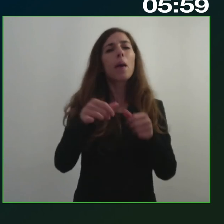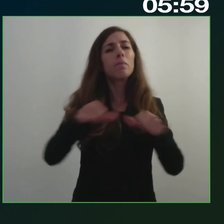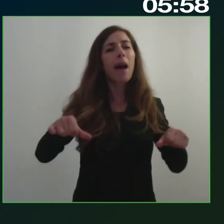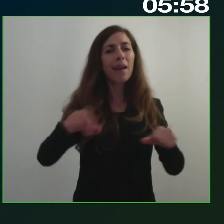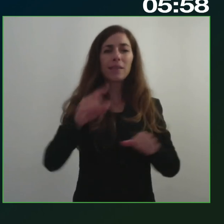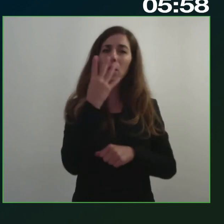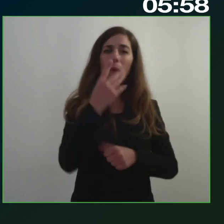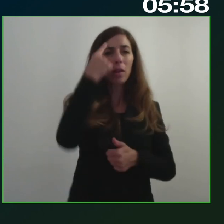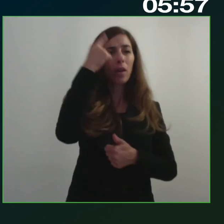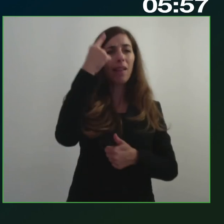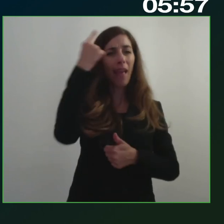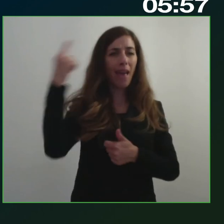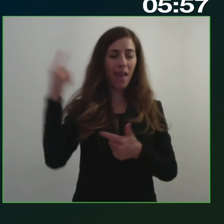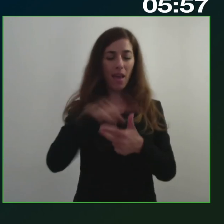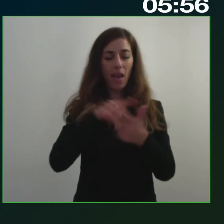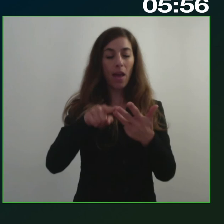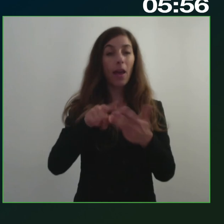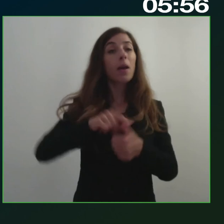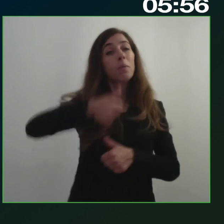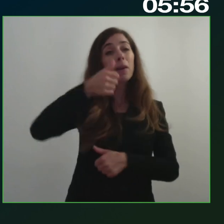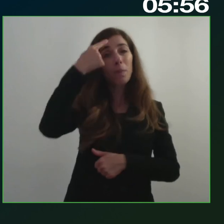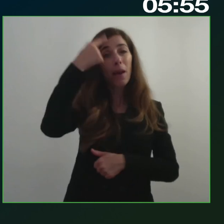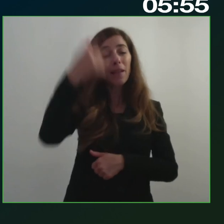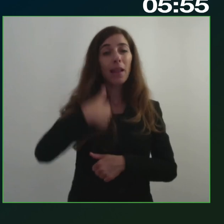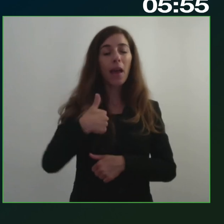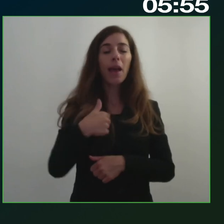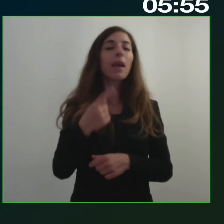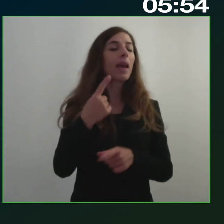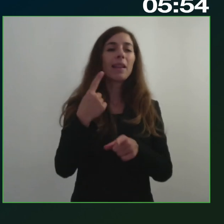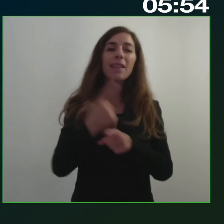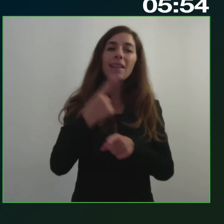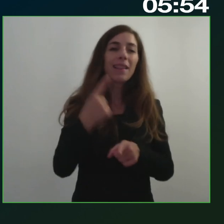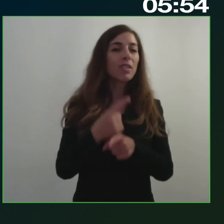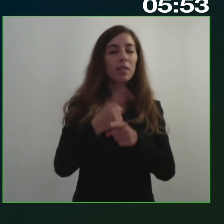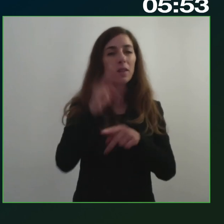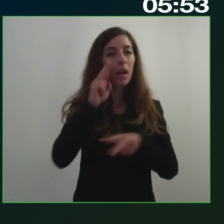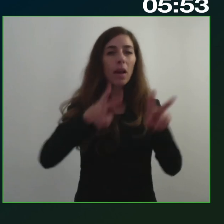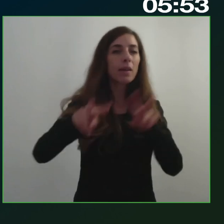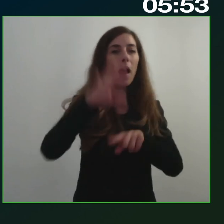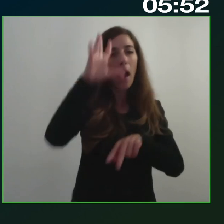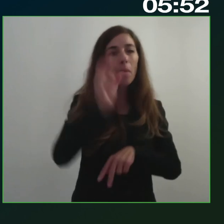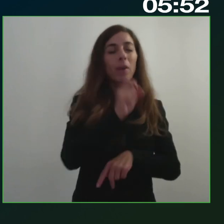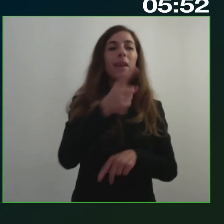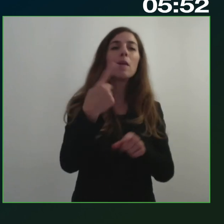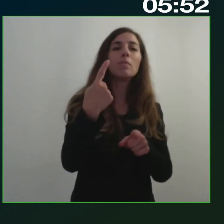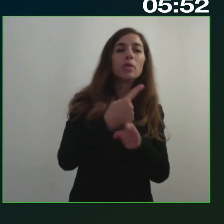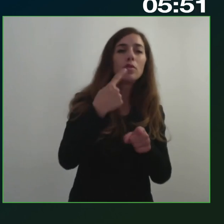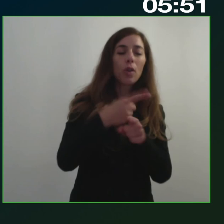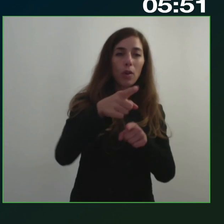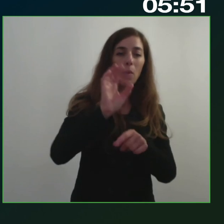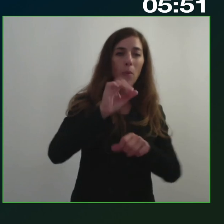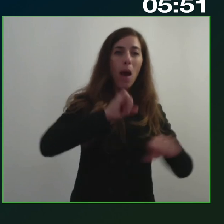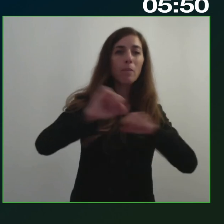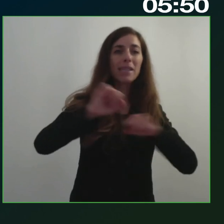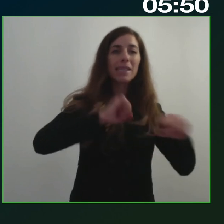la prima è la necessaria definizione dei fabbisogni di riafforzamento amministrativo e del monitoraggio delle misure